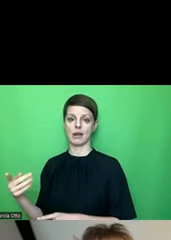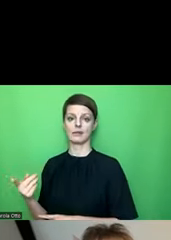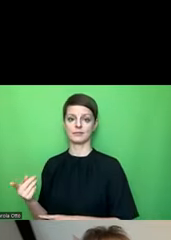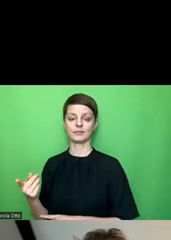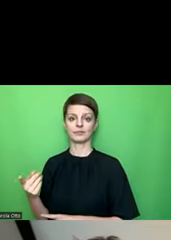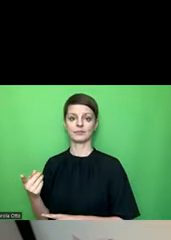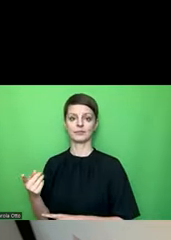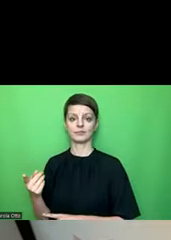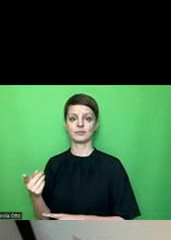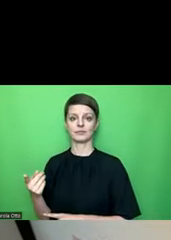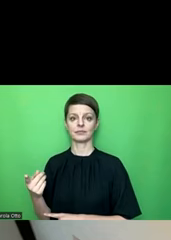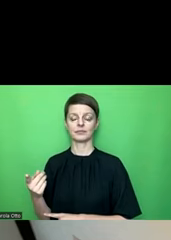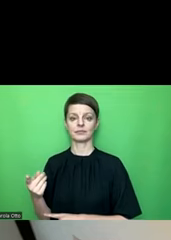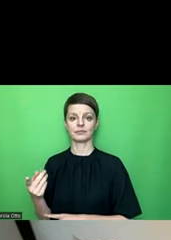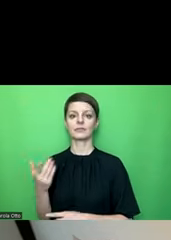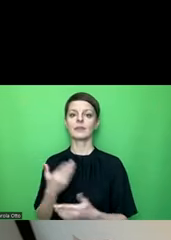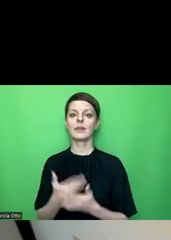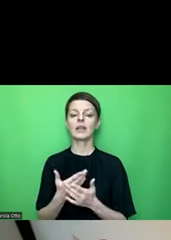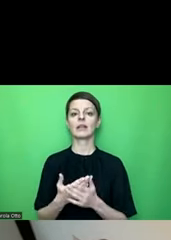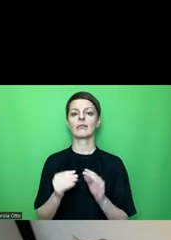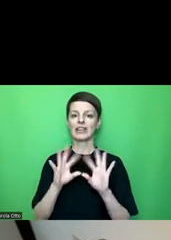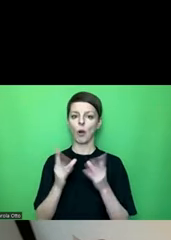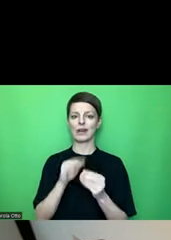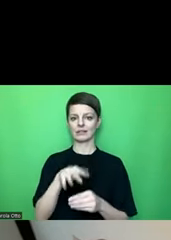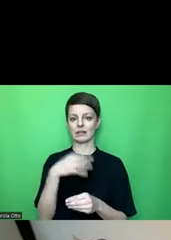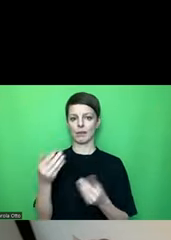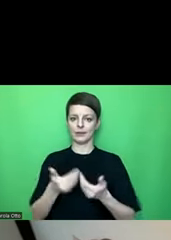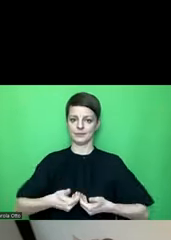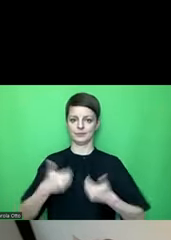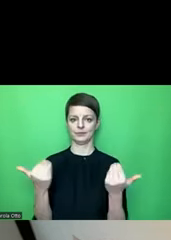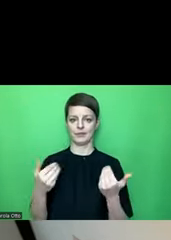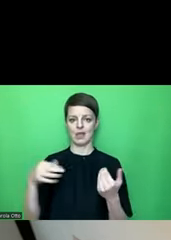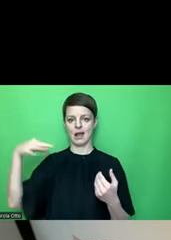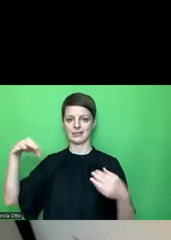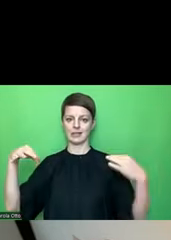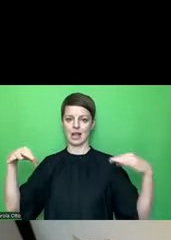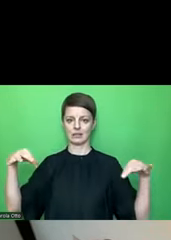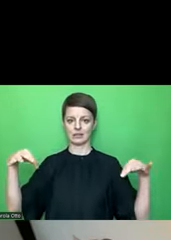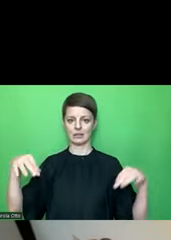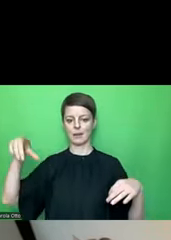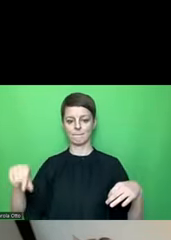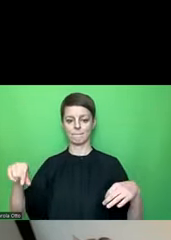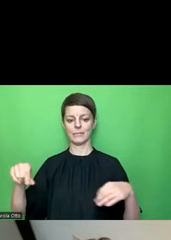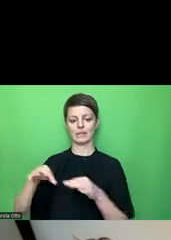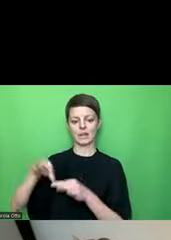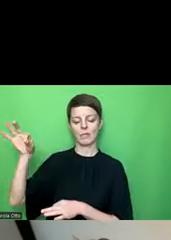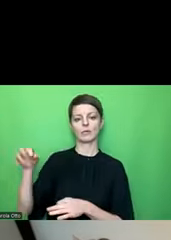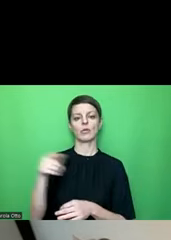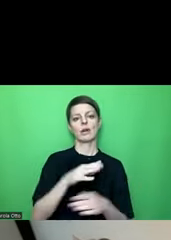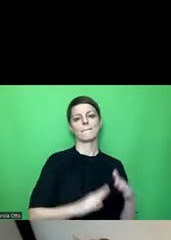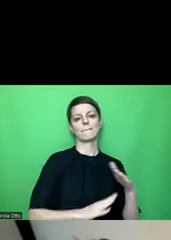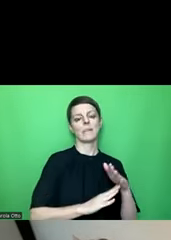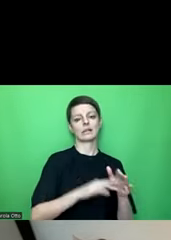diese komplexe Tabelle aufgespaltet in zwei einzelne, einmal Min-Temperaturen, dann Max-Temperaturen